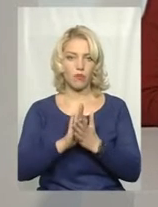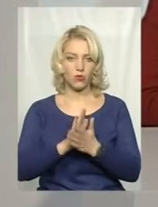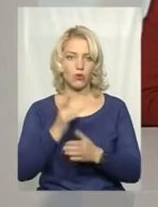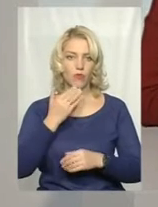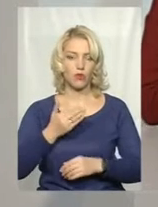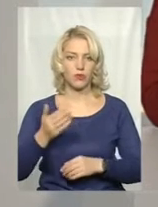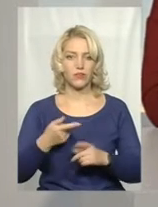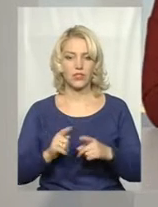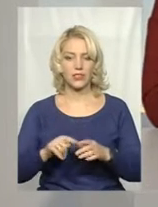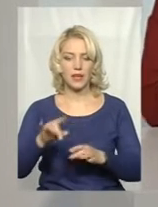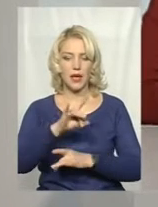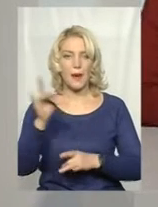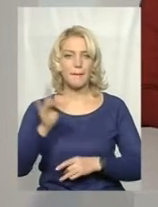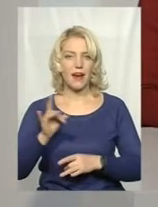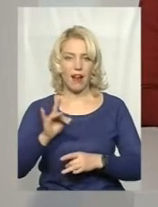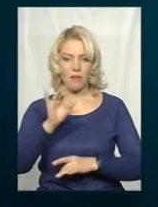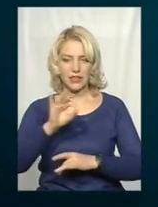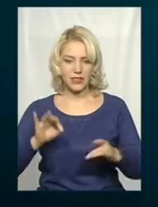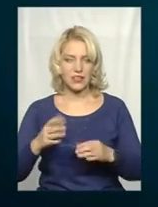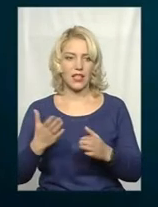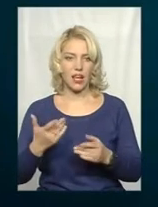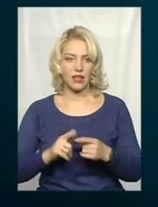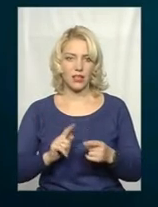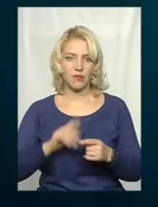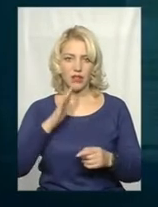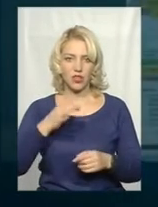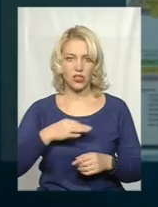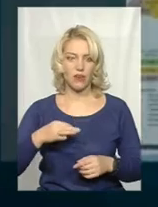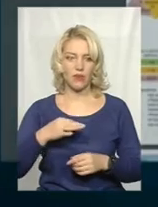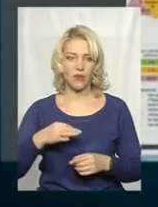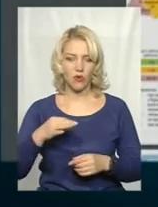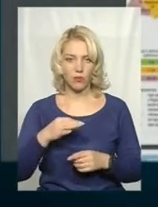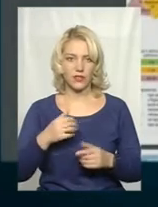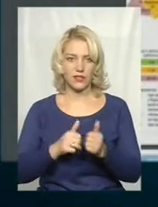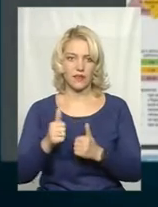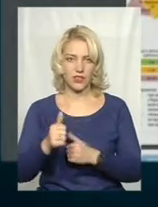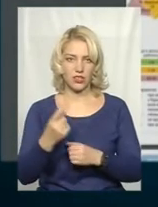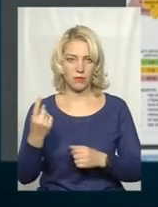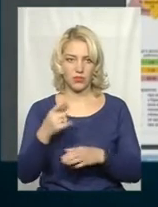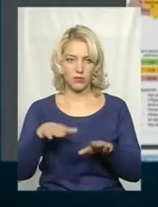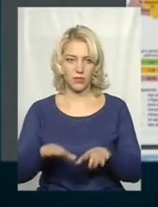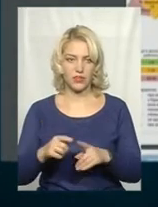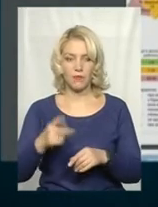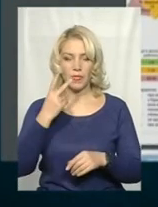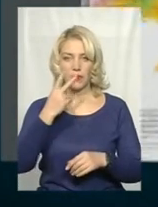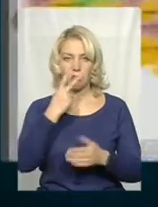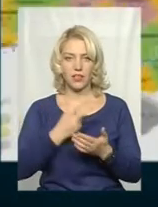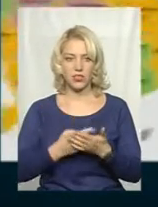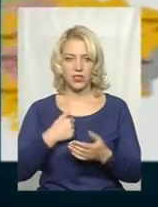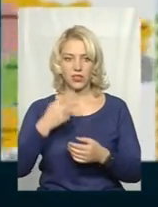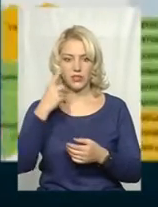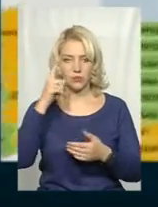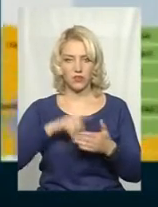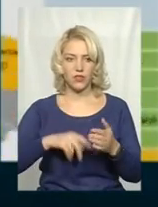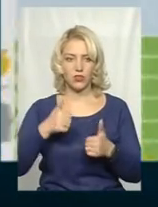параметри, за якими от Хмельниччина стала лідером. Так, насправді, я хотів би сказати, ви зараз бачите, я сподіваюся,